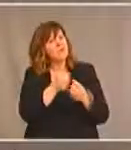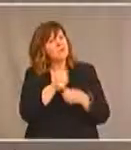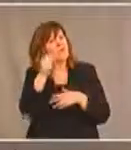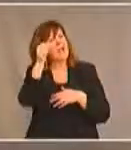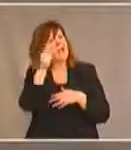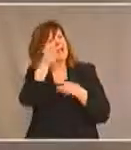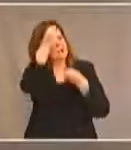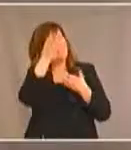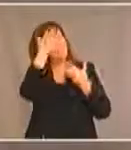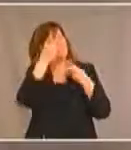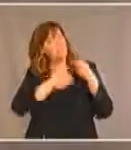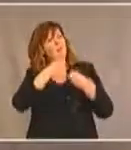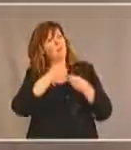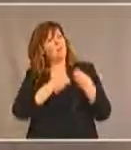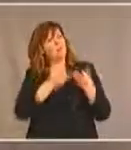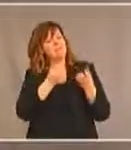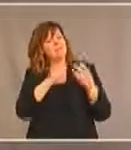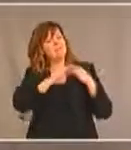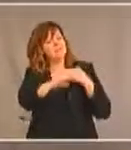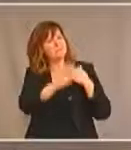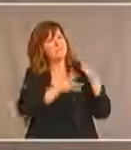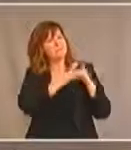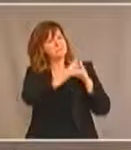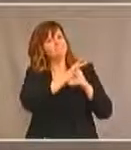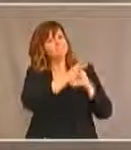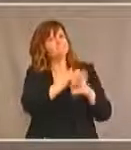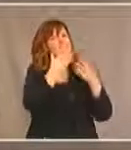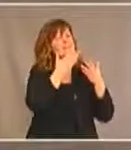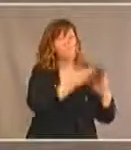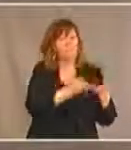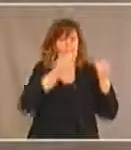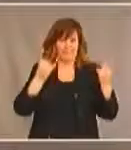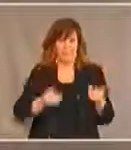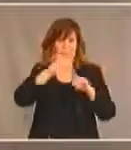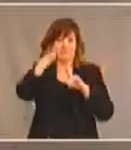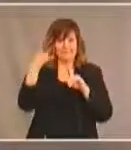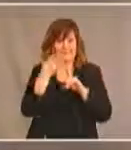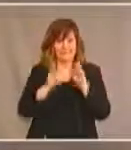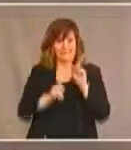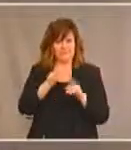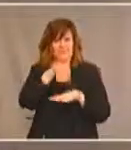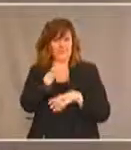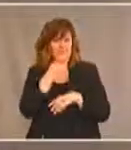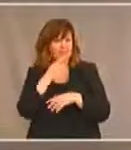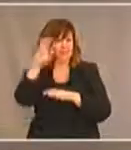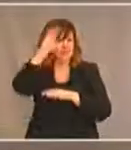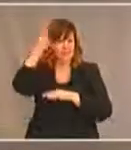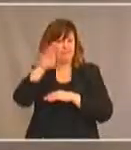problèmes d'assurance en soins de santé. Et notre quatrième intervenant est la cheffe